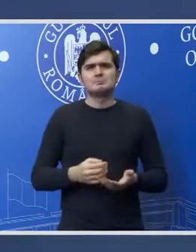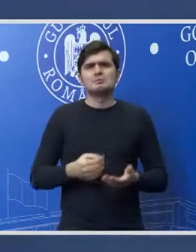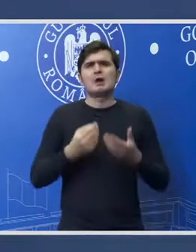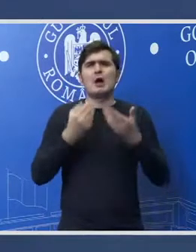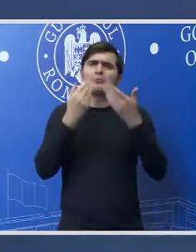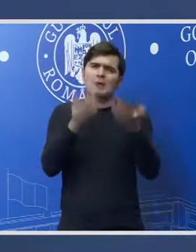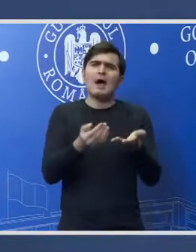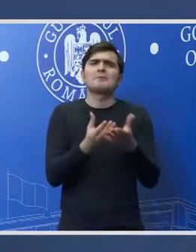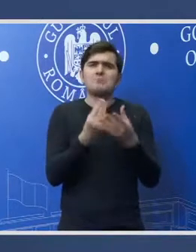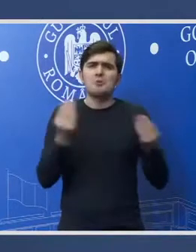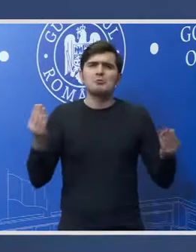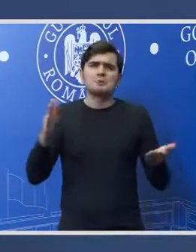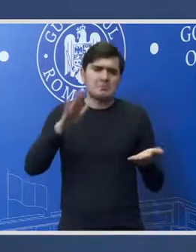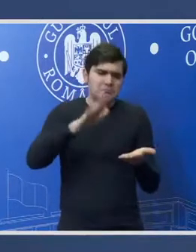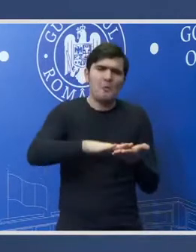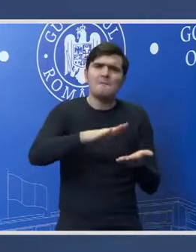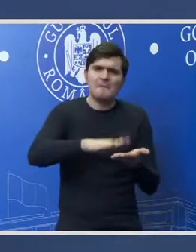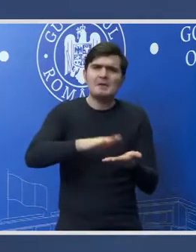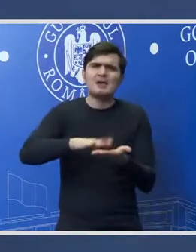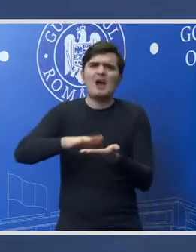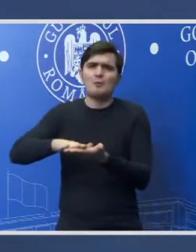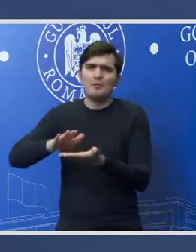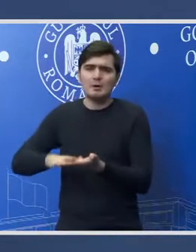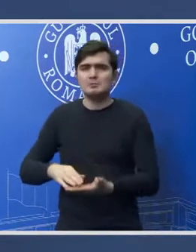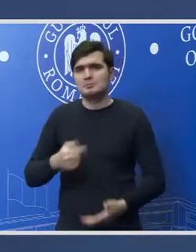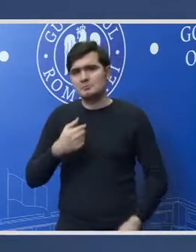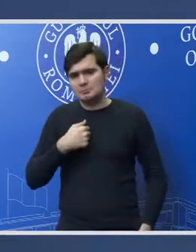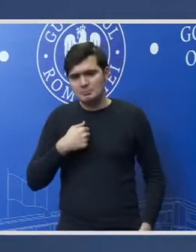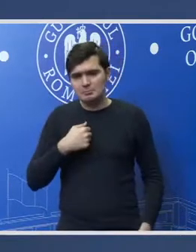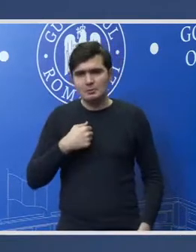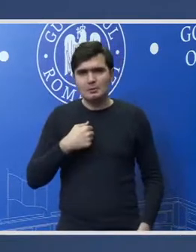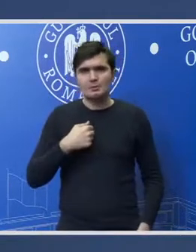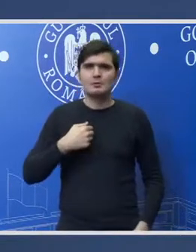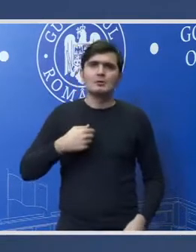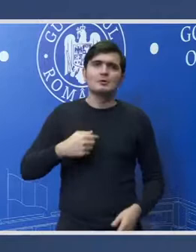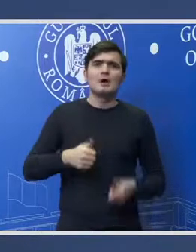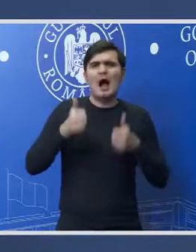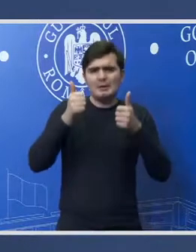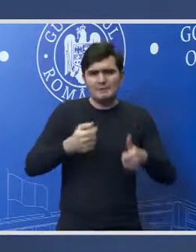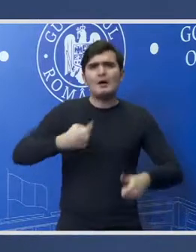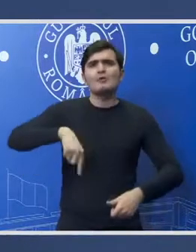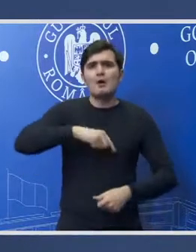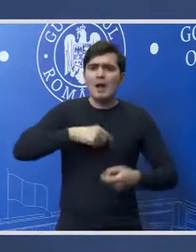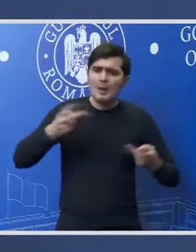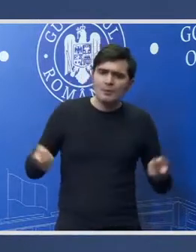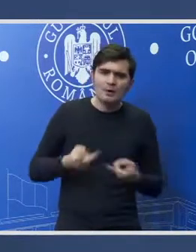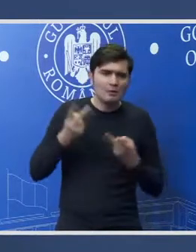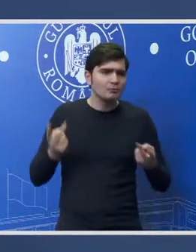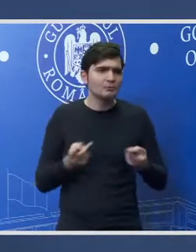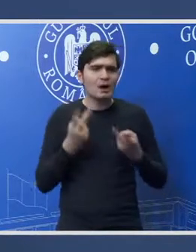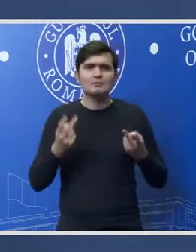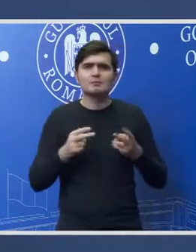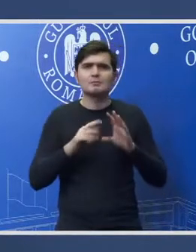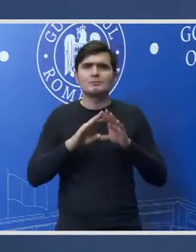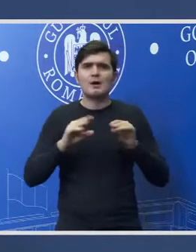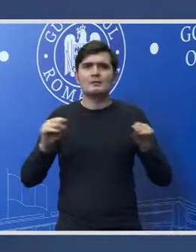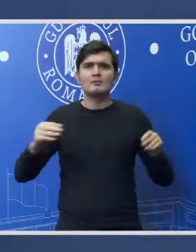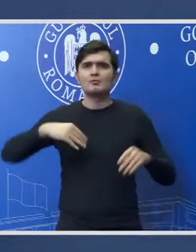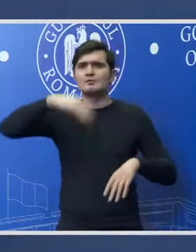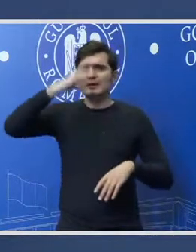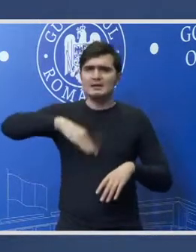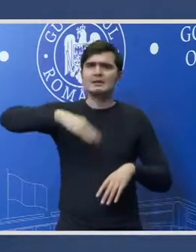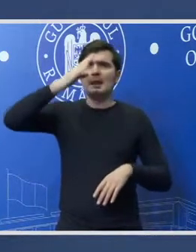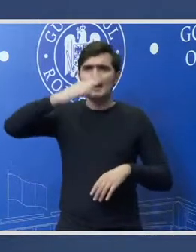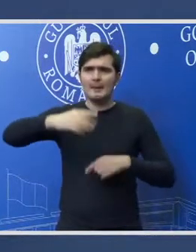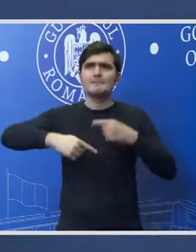am considerat în ciuda faptului că am căutat multe zile